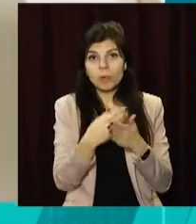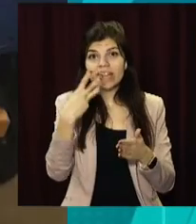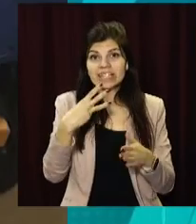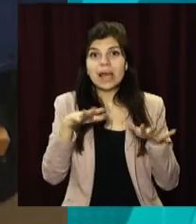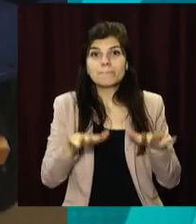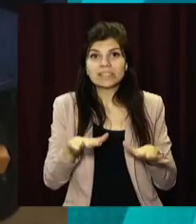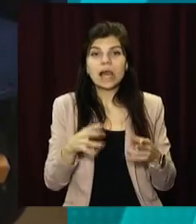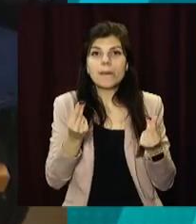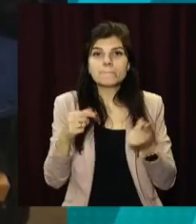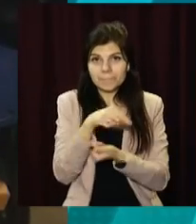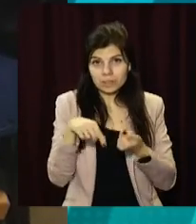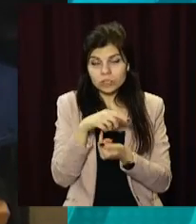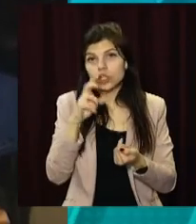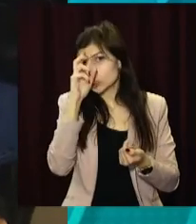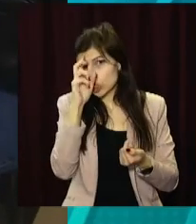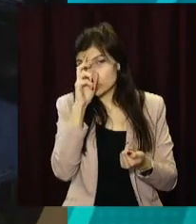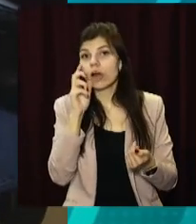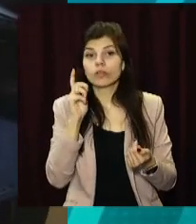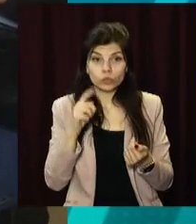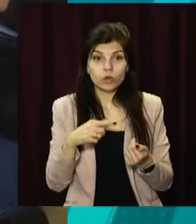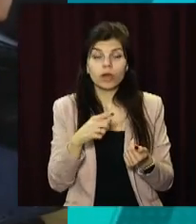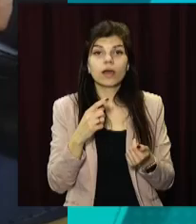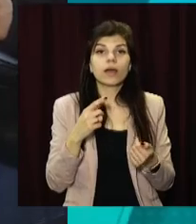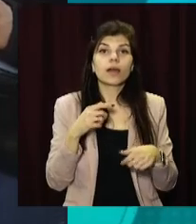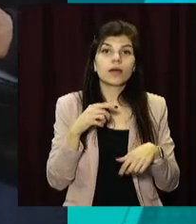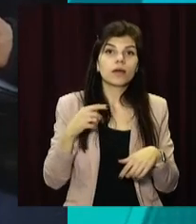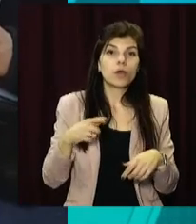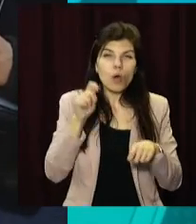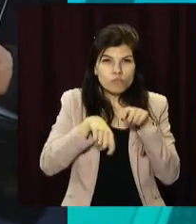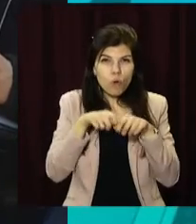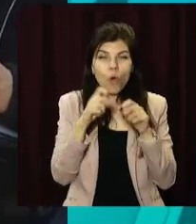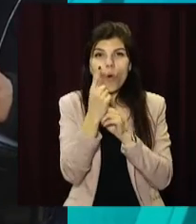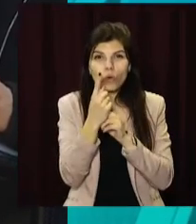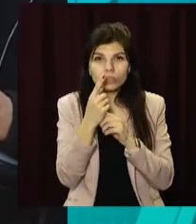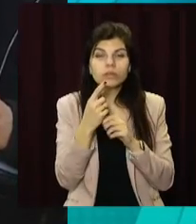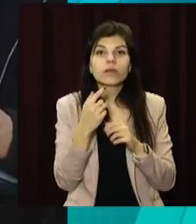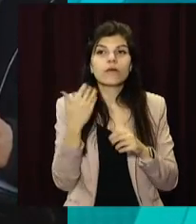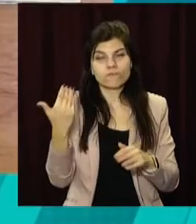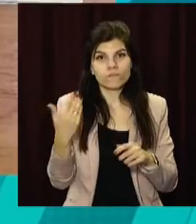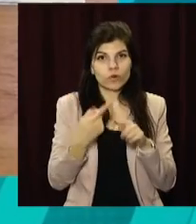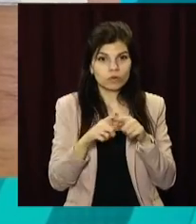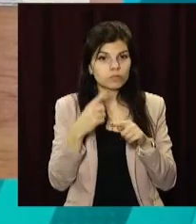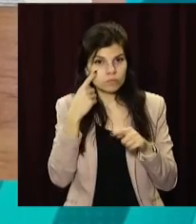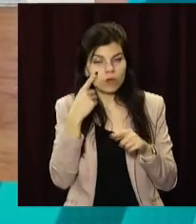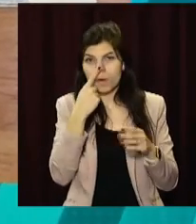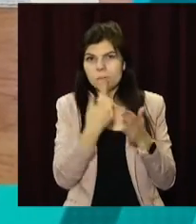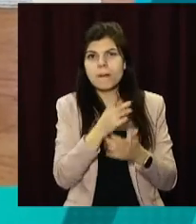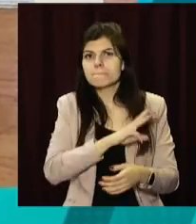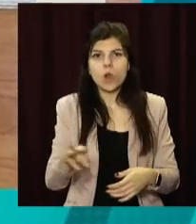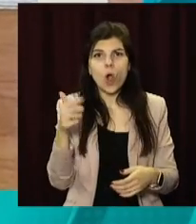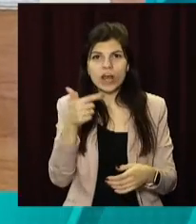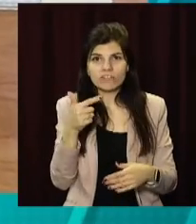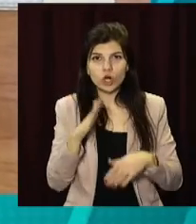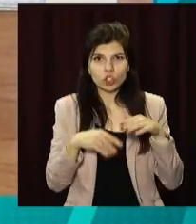місцевих підприємств, тому числі і державні. Правоохоронці провели 11 обшуків у горе-бізнесменів, вилучили понад мільйон гривень